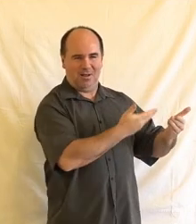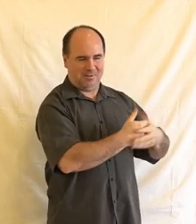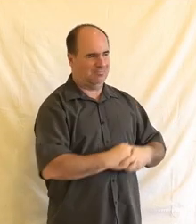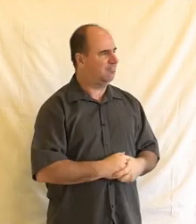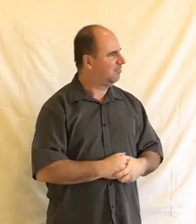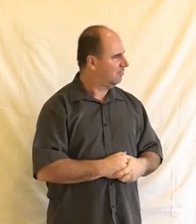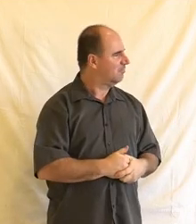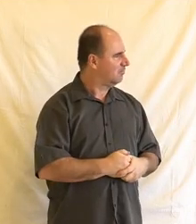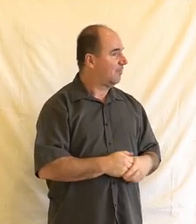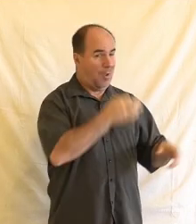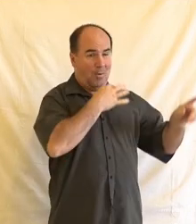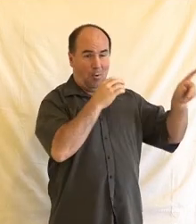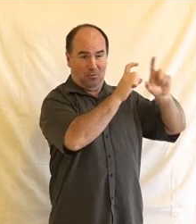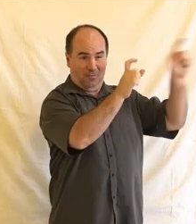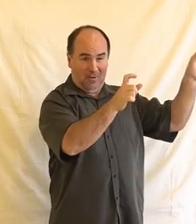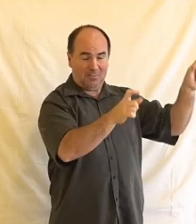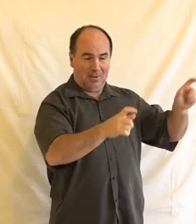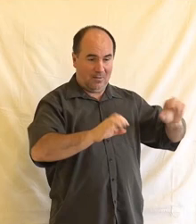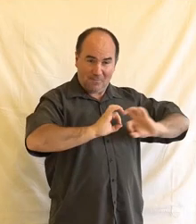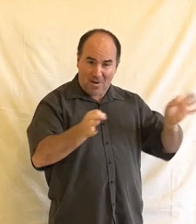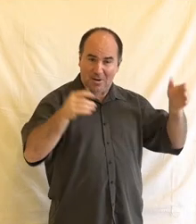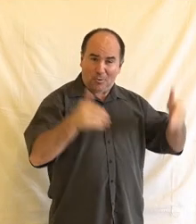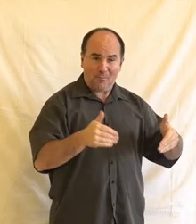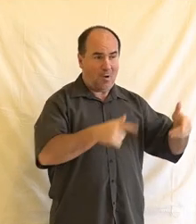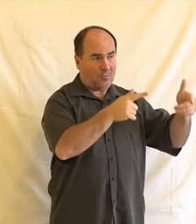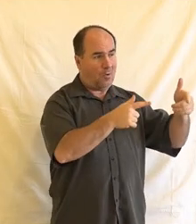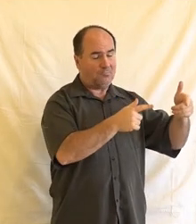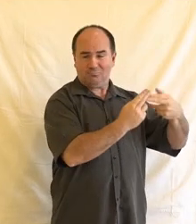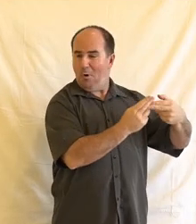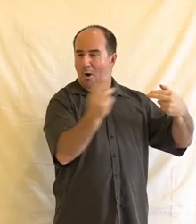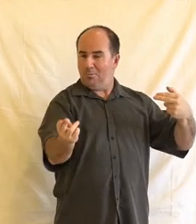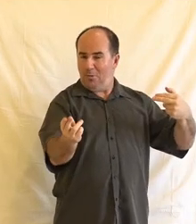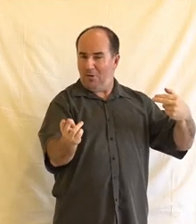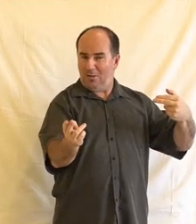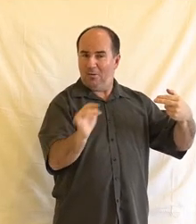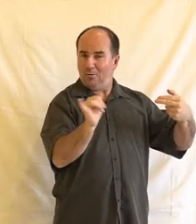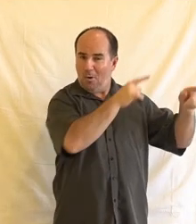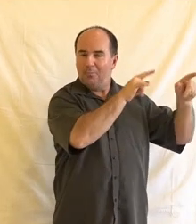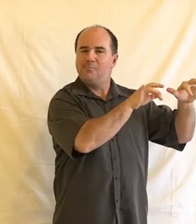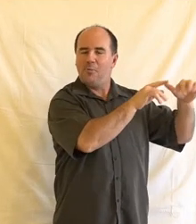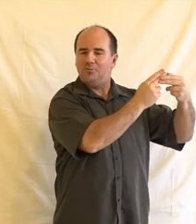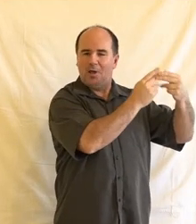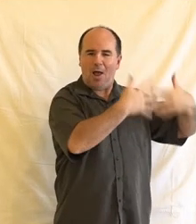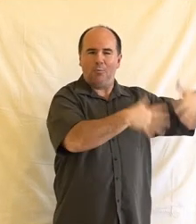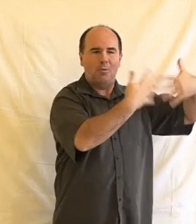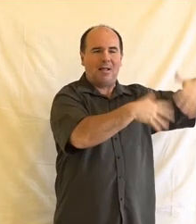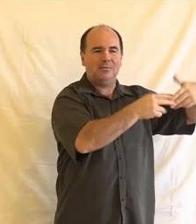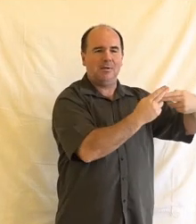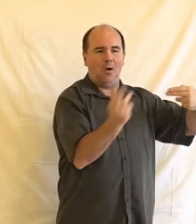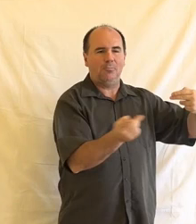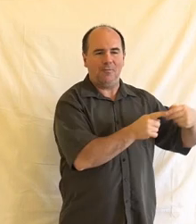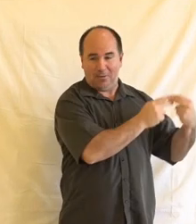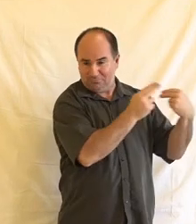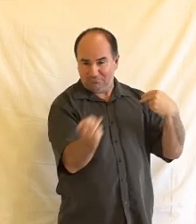nezakáže, tak je to naprosto legitimní, protože to šetří náklady, vlastně omezuje to množství zákaznických požadavků. A pokud